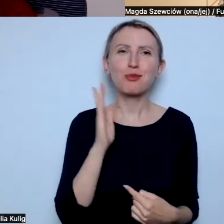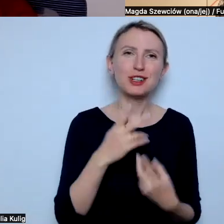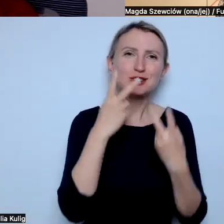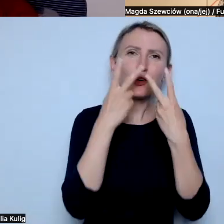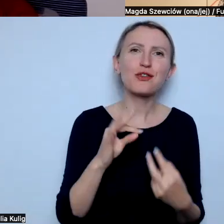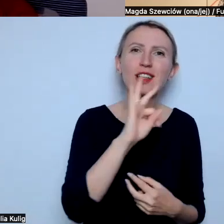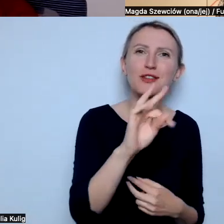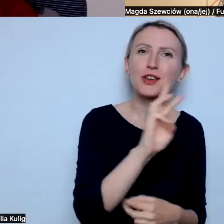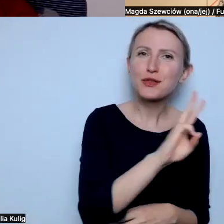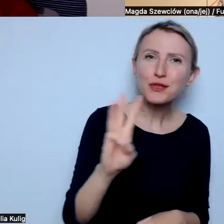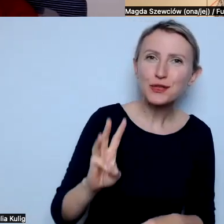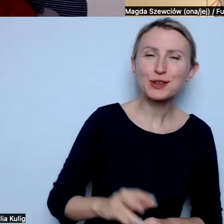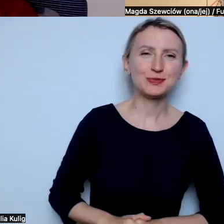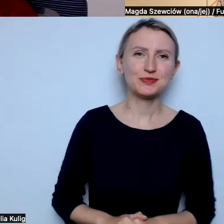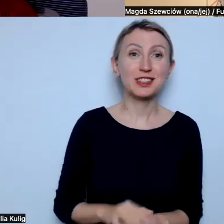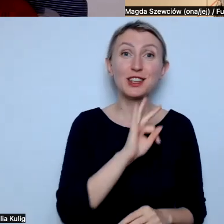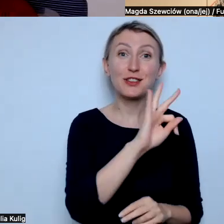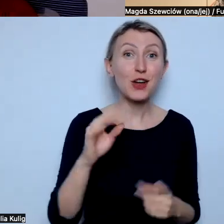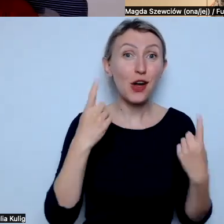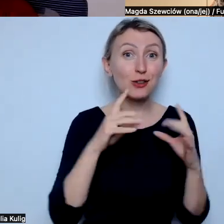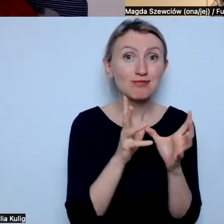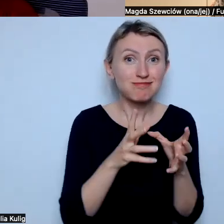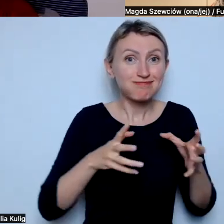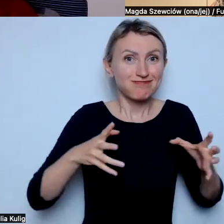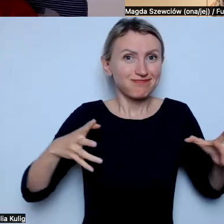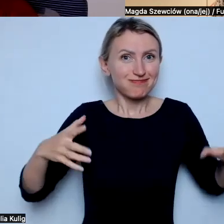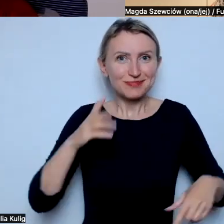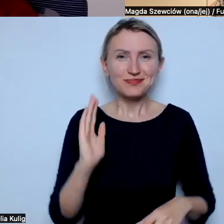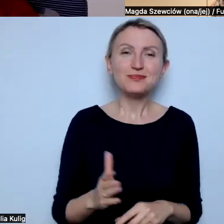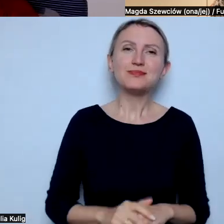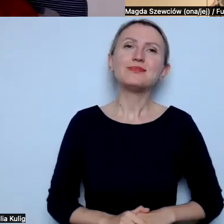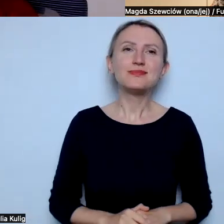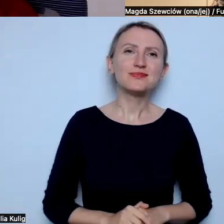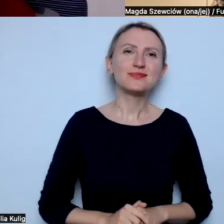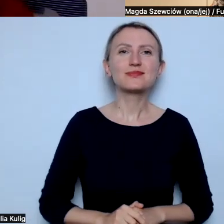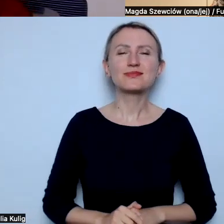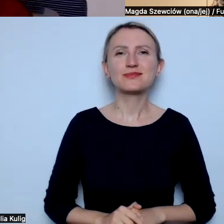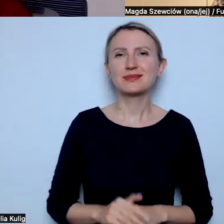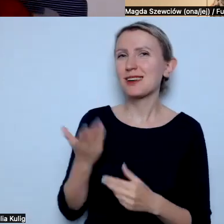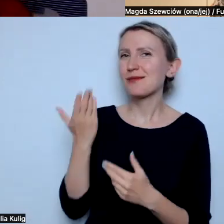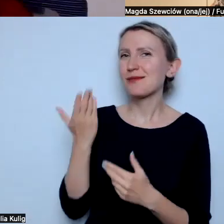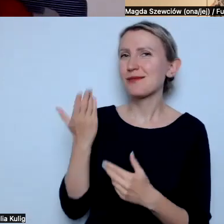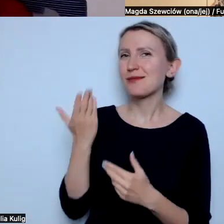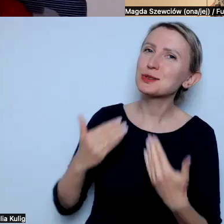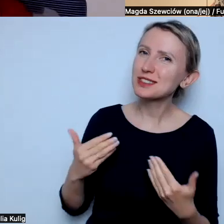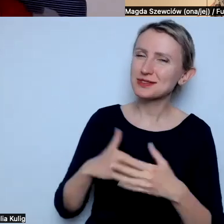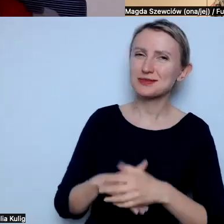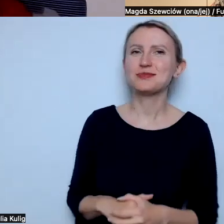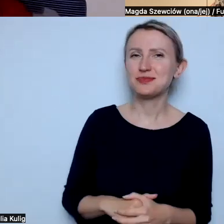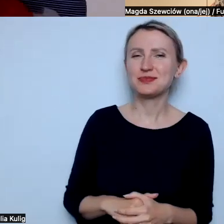i Twoje stado w BOK będzie tylko się rozrastać. Bardzo dziękuję, bardzo dziękuję za